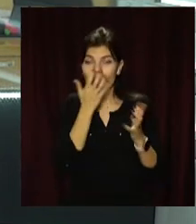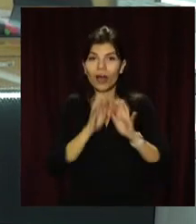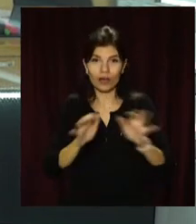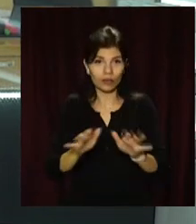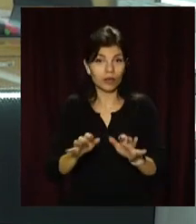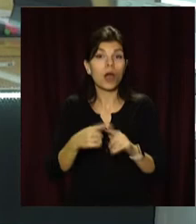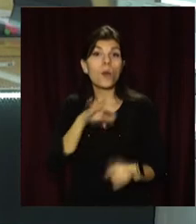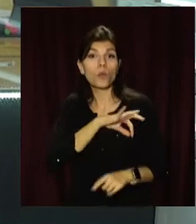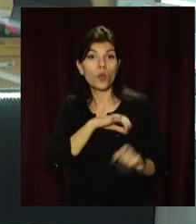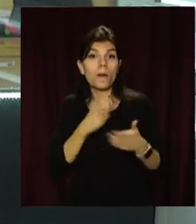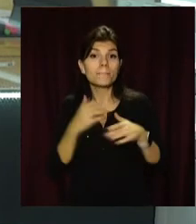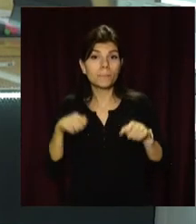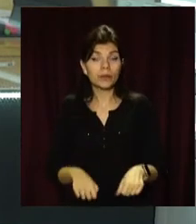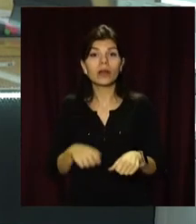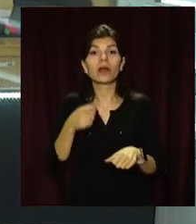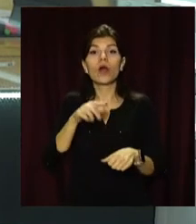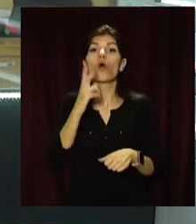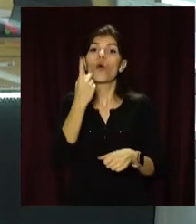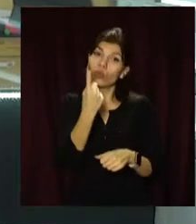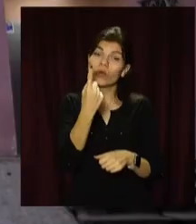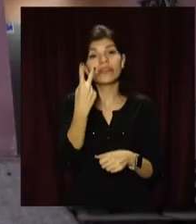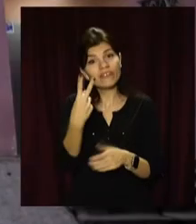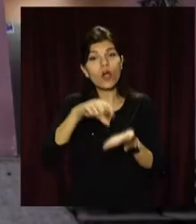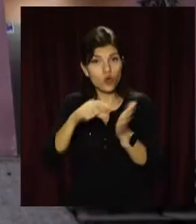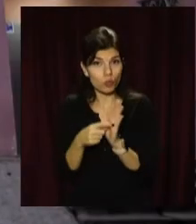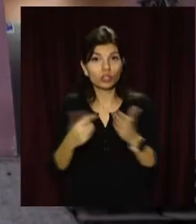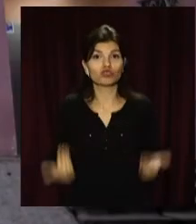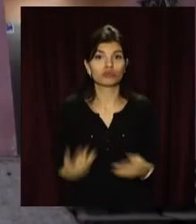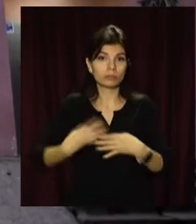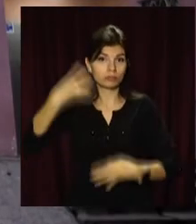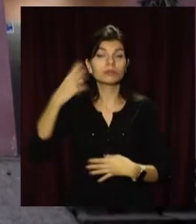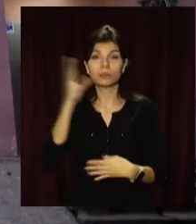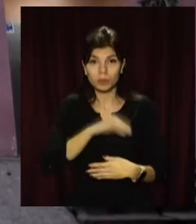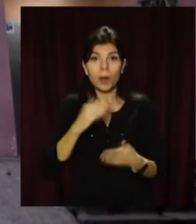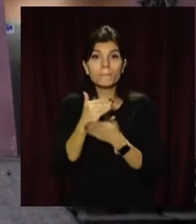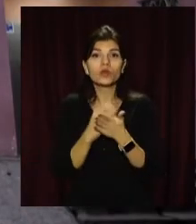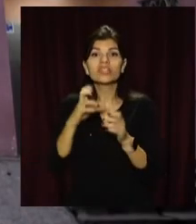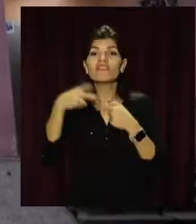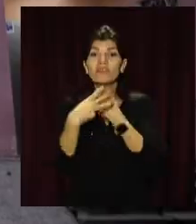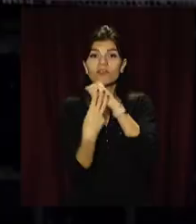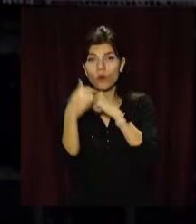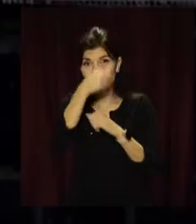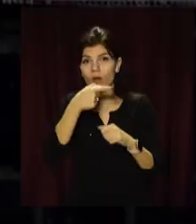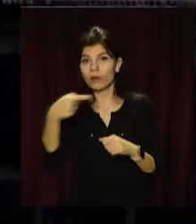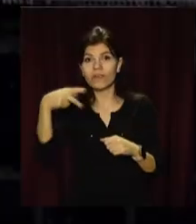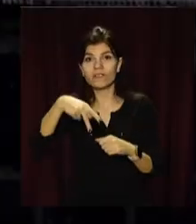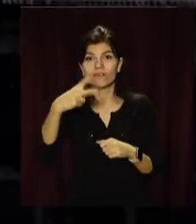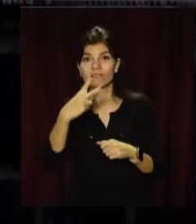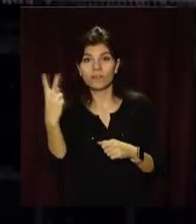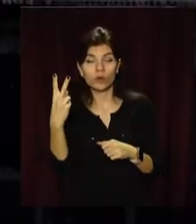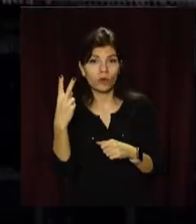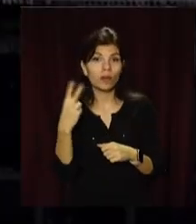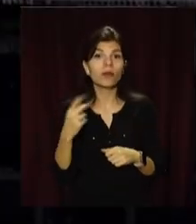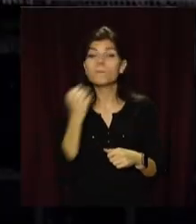і власники одно- та двоквартирних житлових будинків. Програма діє з 2018 по 2022 рік. Завдяки їй люди зможуть